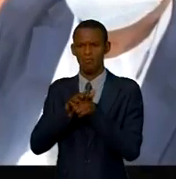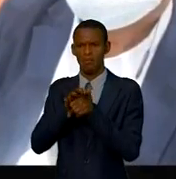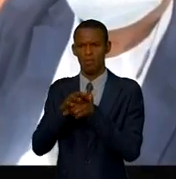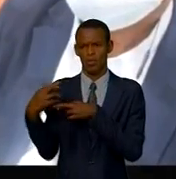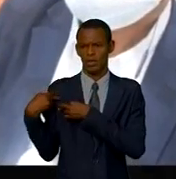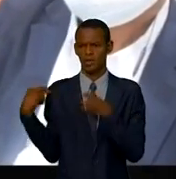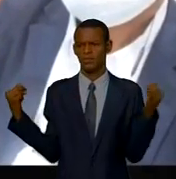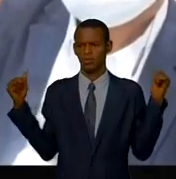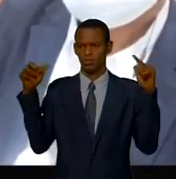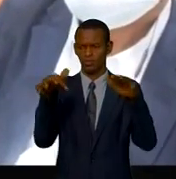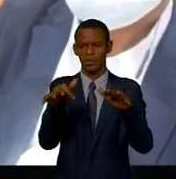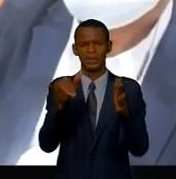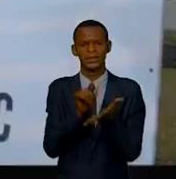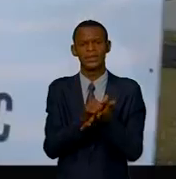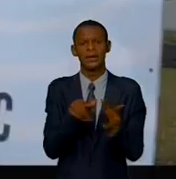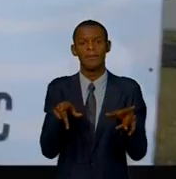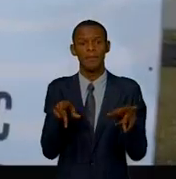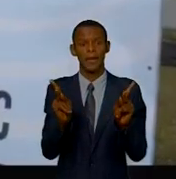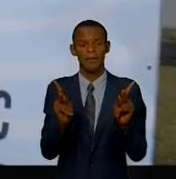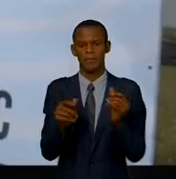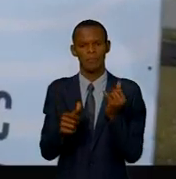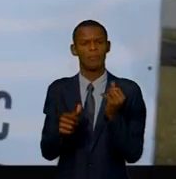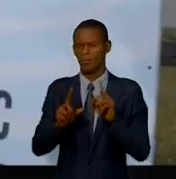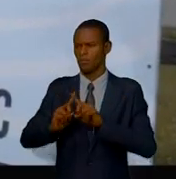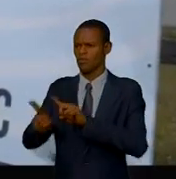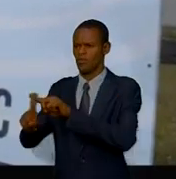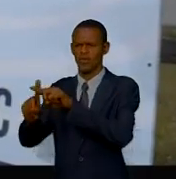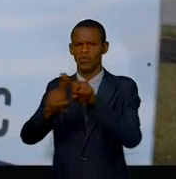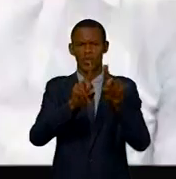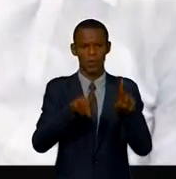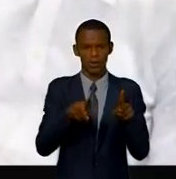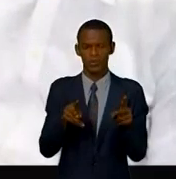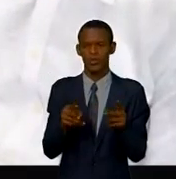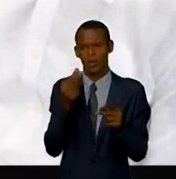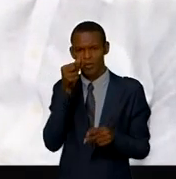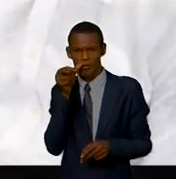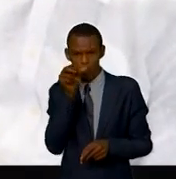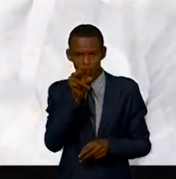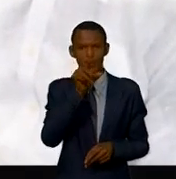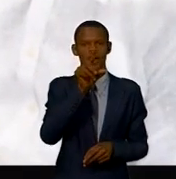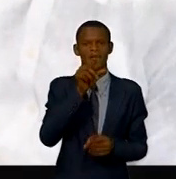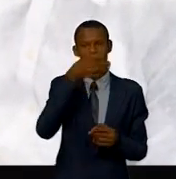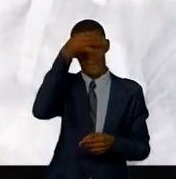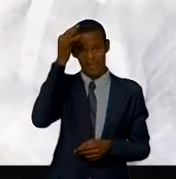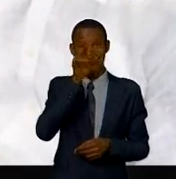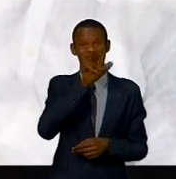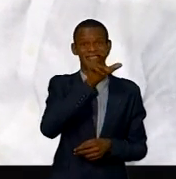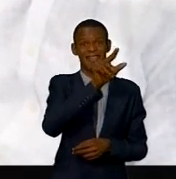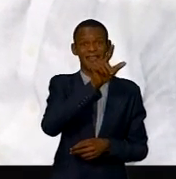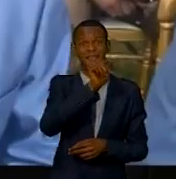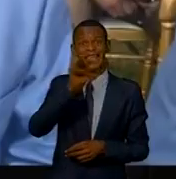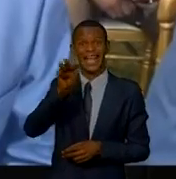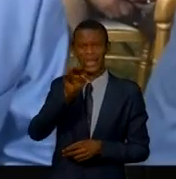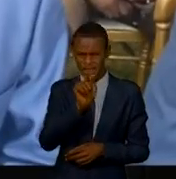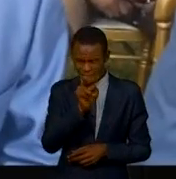chinois et des environs de suivre France 24, désormais sur le bouquet public de la TNT. Cérémonie qui